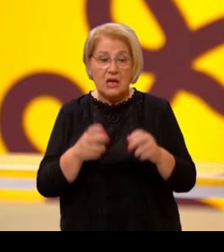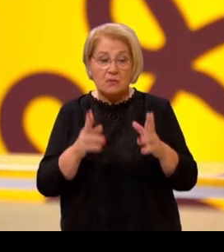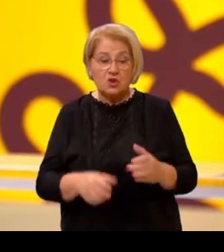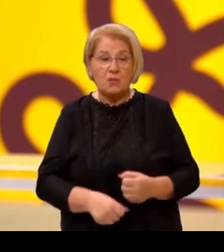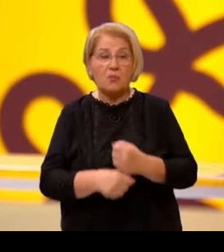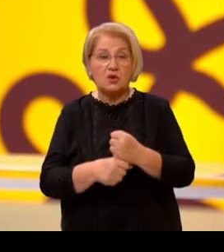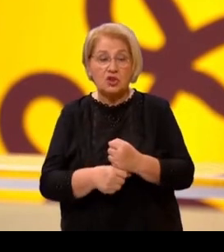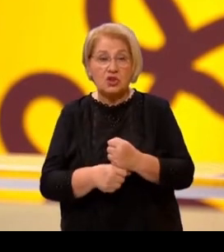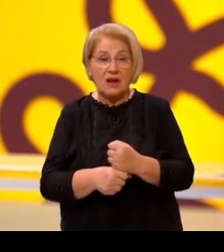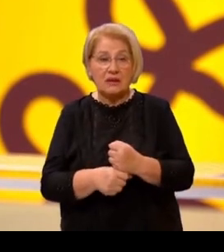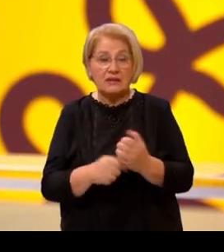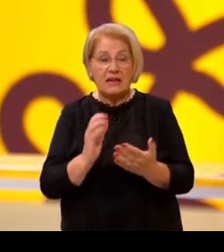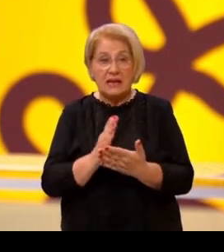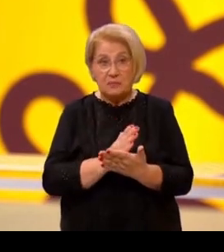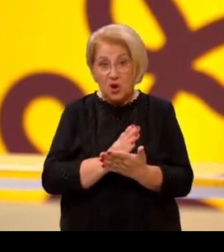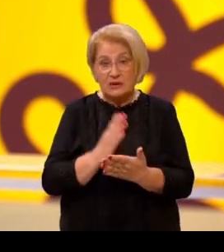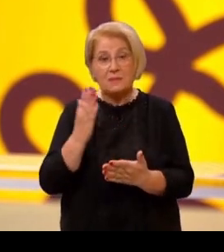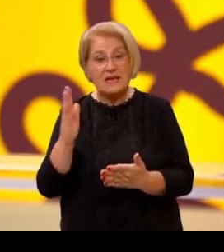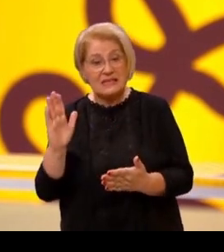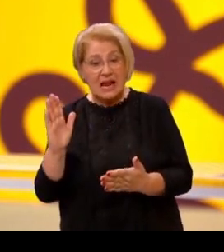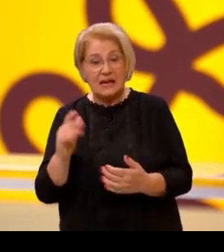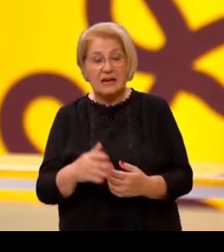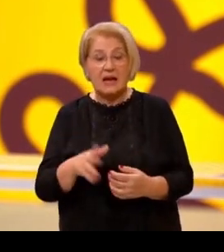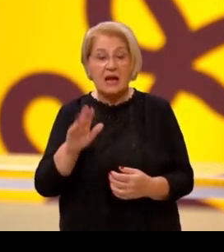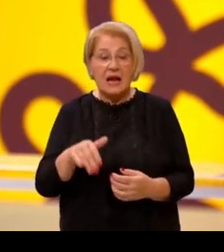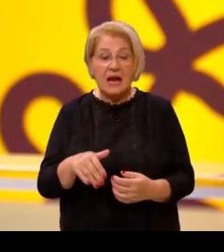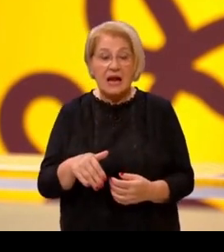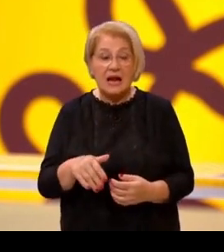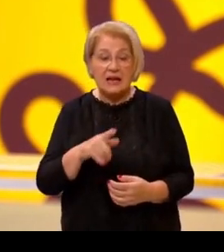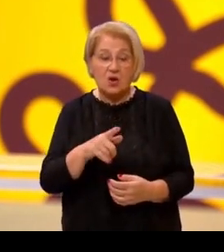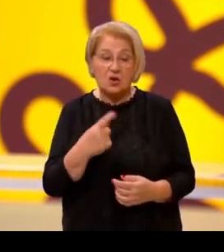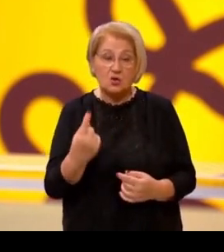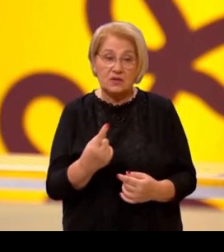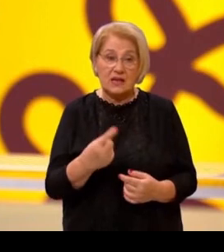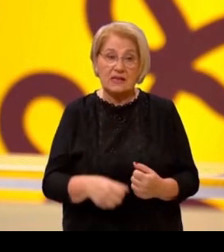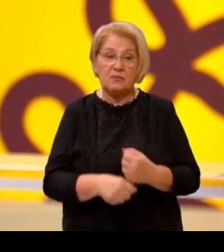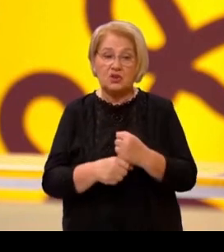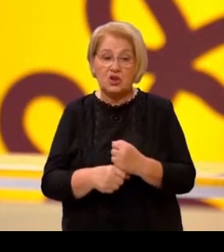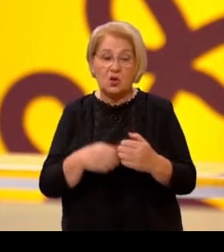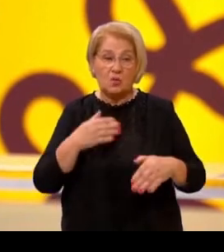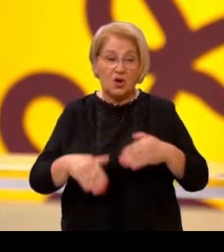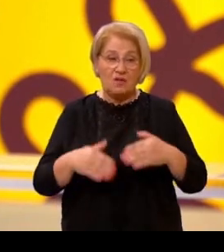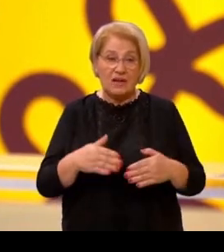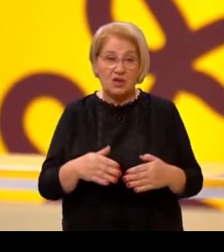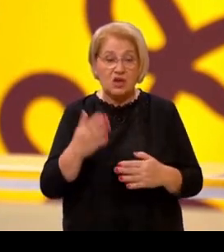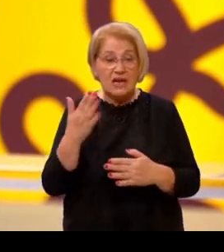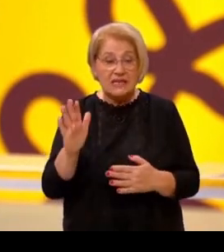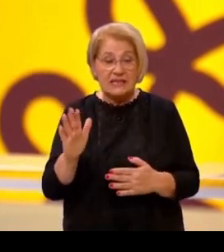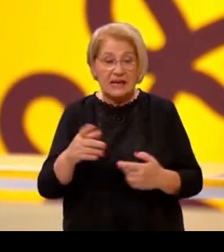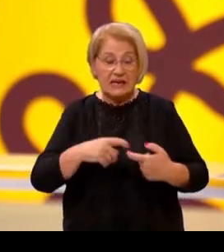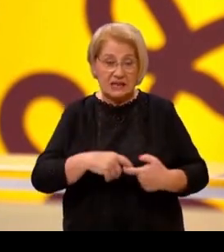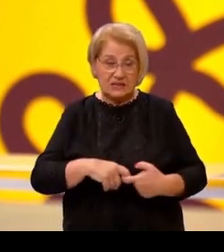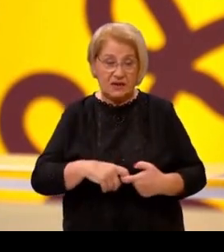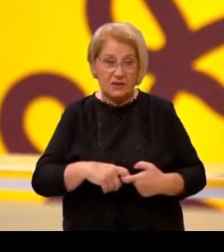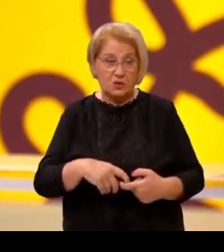podržavati određene programe. U svakom slučaju u prirovnoj poziciji smo da podržavamo umirovljeničke stranke jer nas vežu